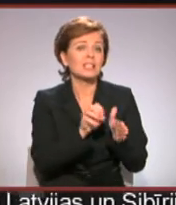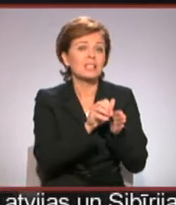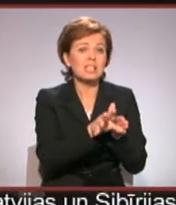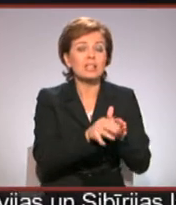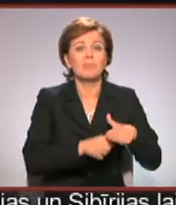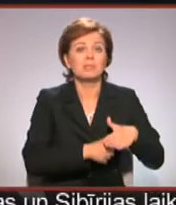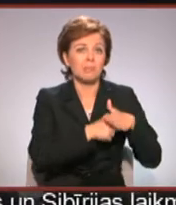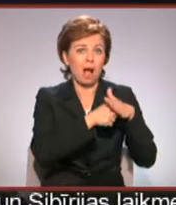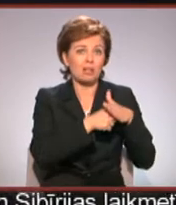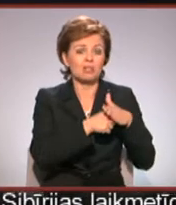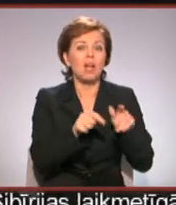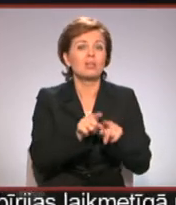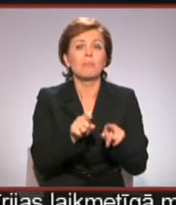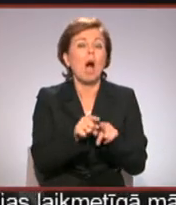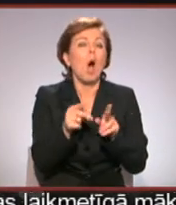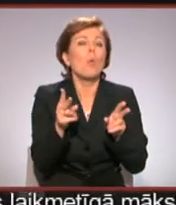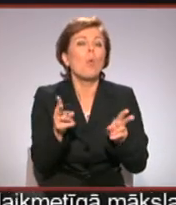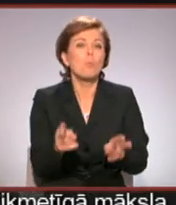bet pats arī ir sistēmas upuris.